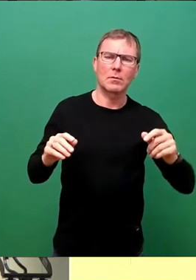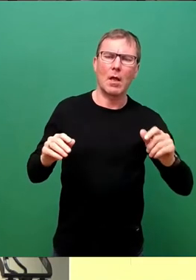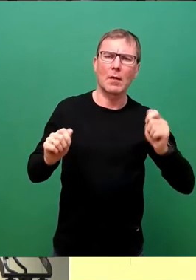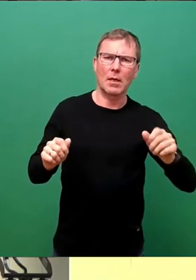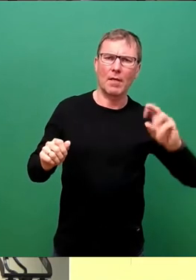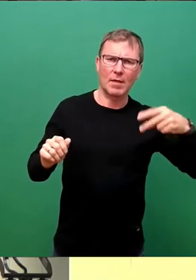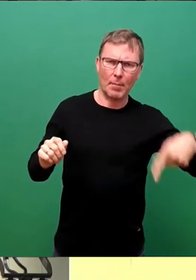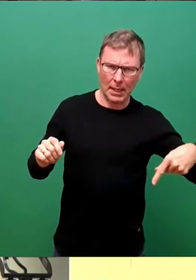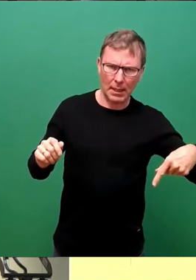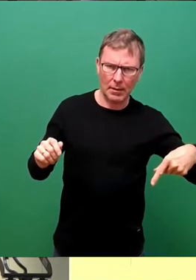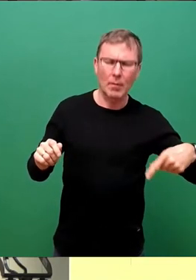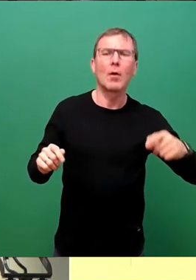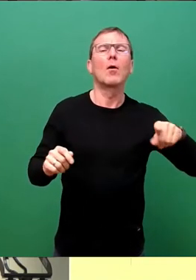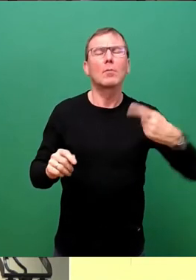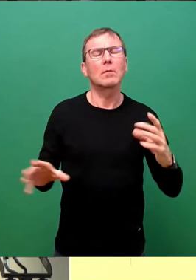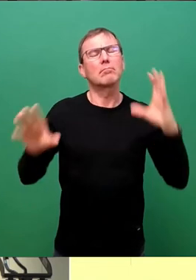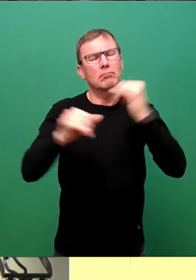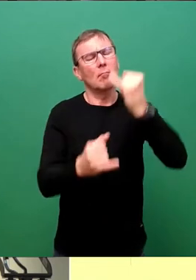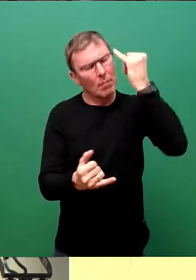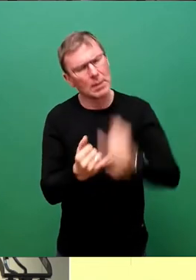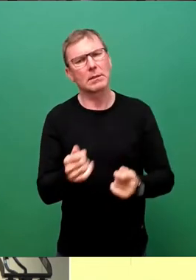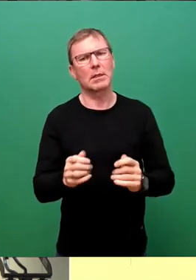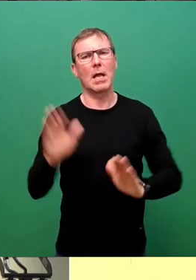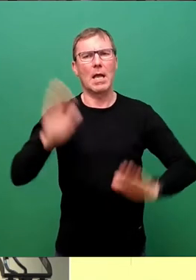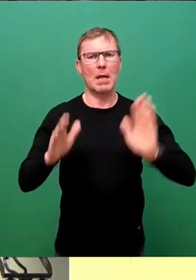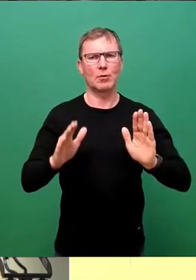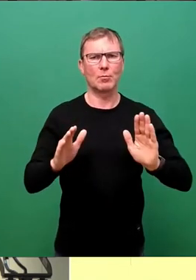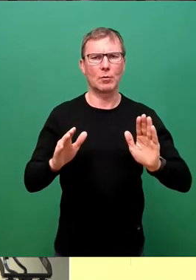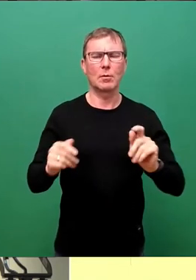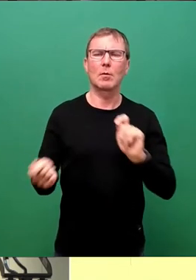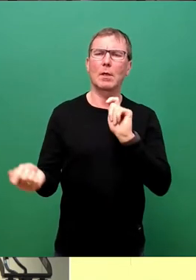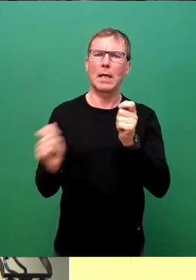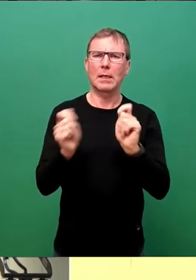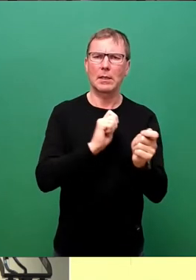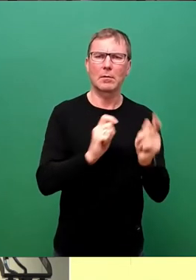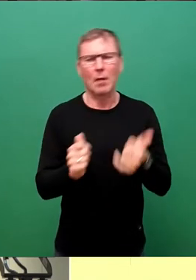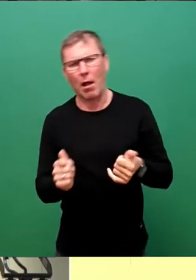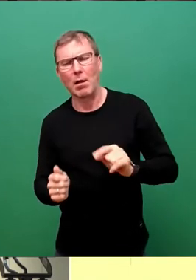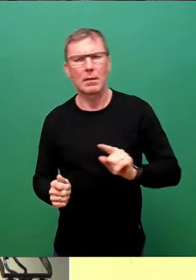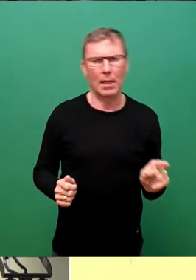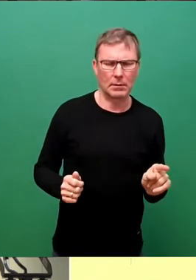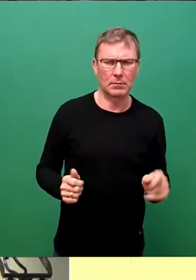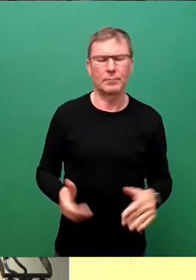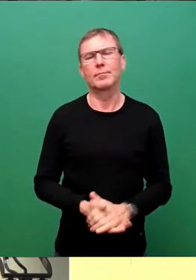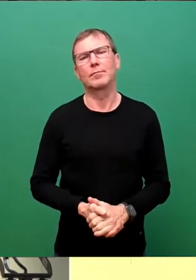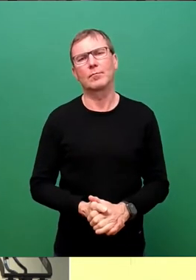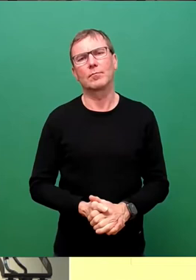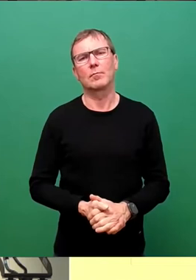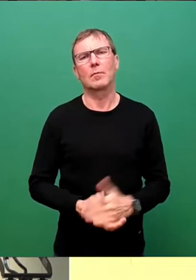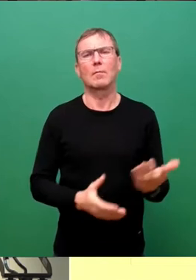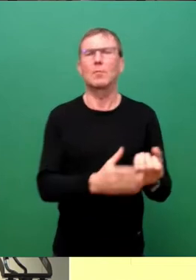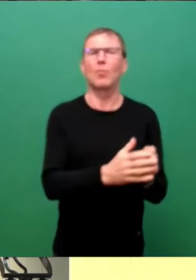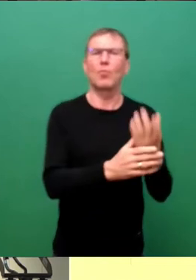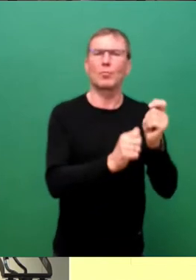dann würden wir zu einer Finalabstimmung kommen, über geändert oder nicht geändert des Ursprungsantrags.